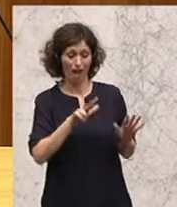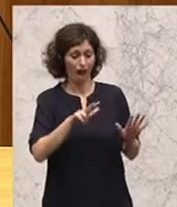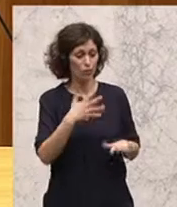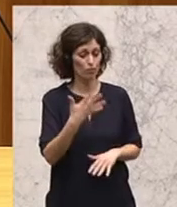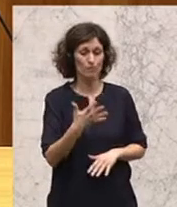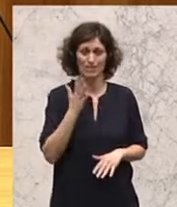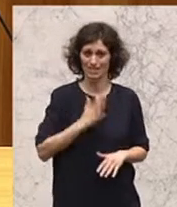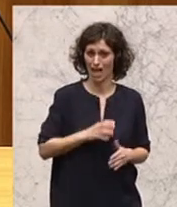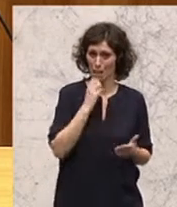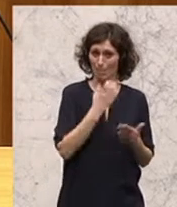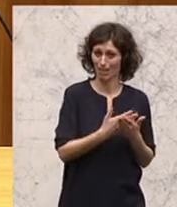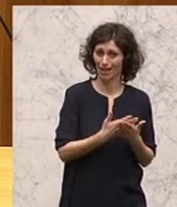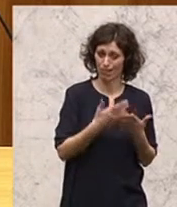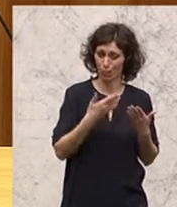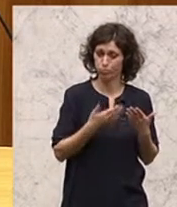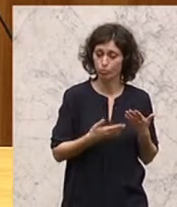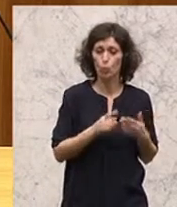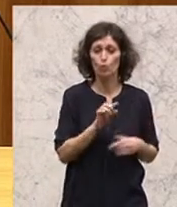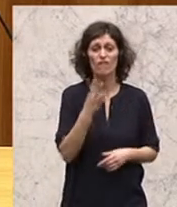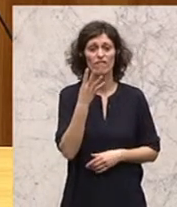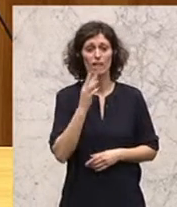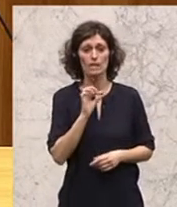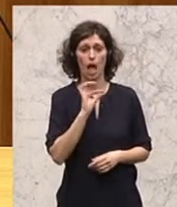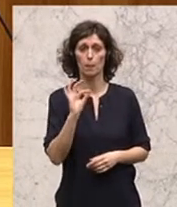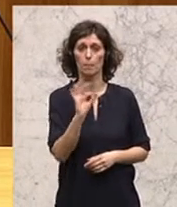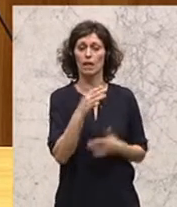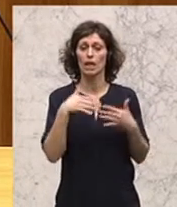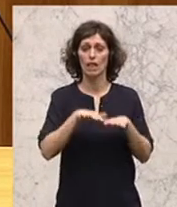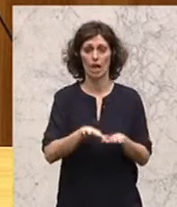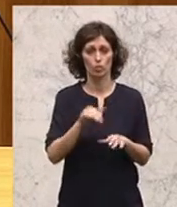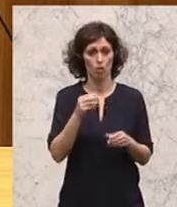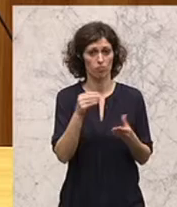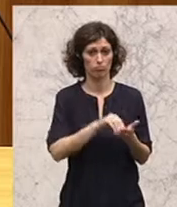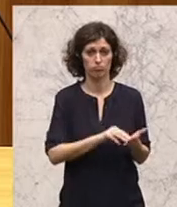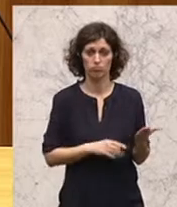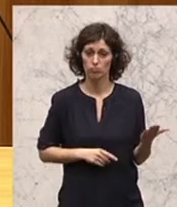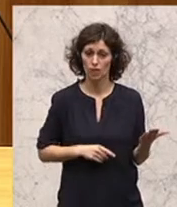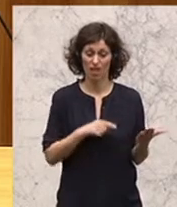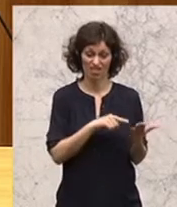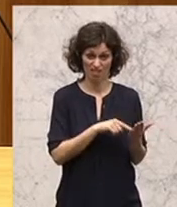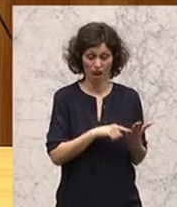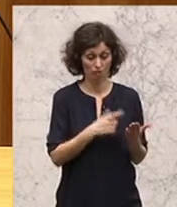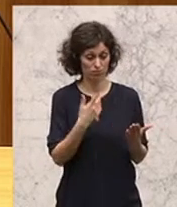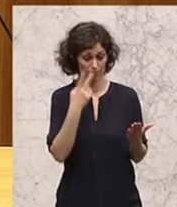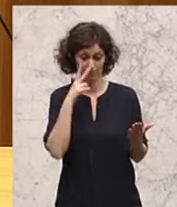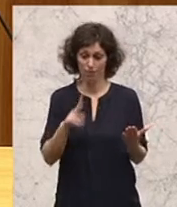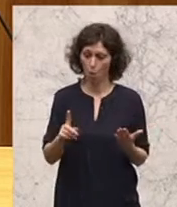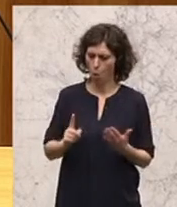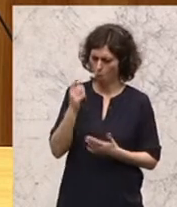-Seiten-Bericht nur vier Seiten mit Integration beschäftigen. Das ist im Hinblick auf die hohe Zahl der